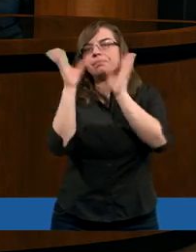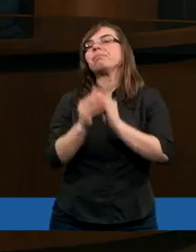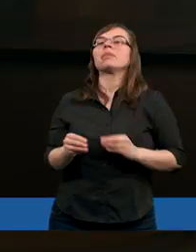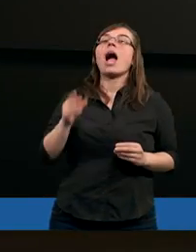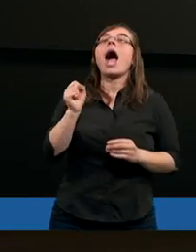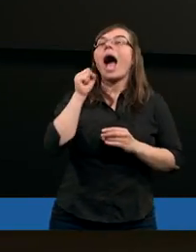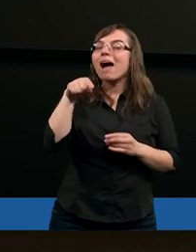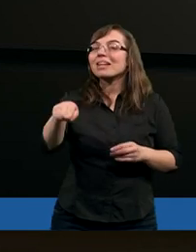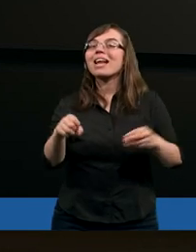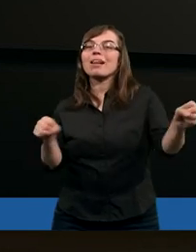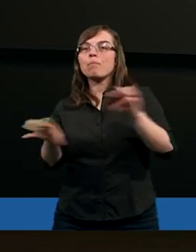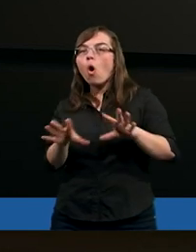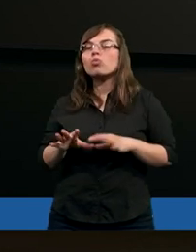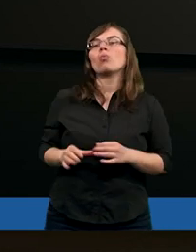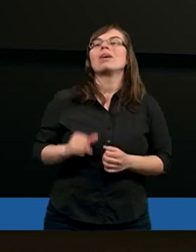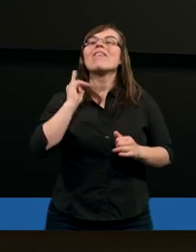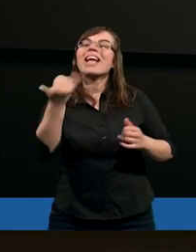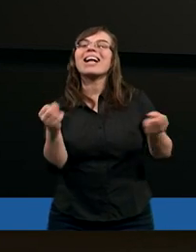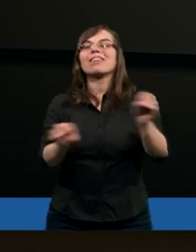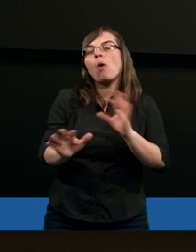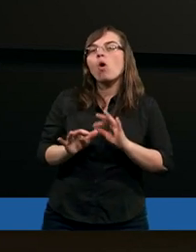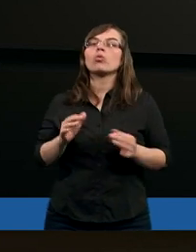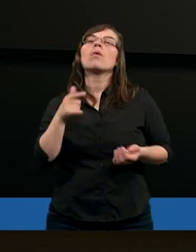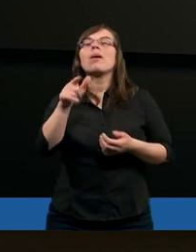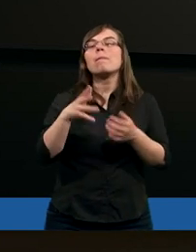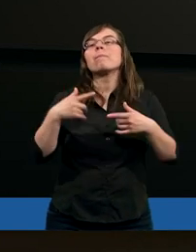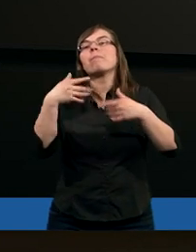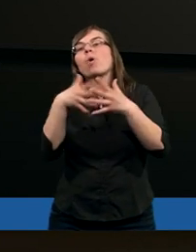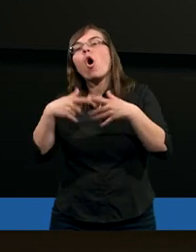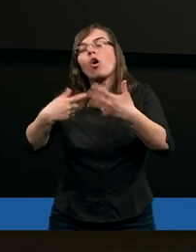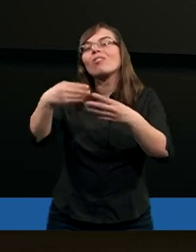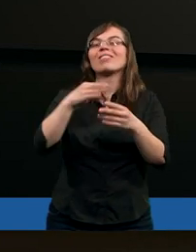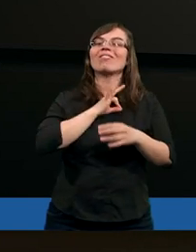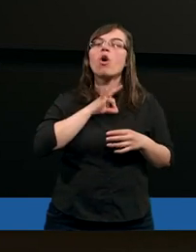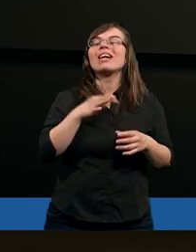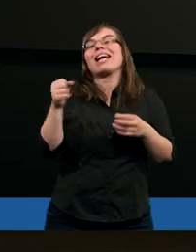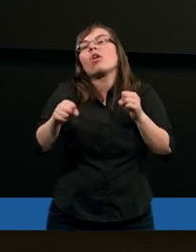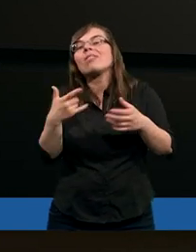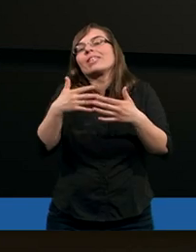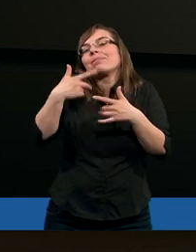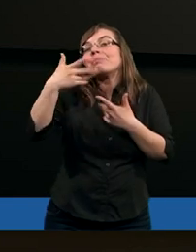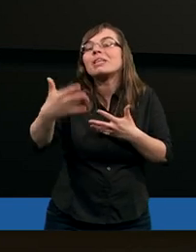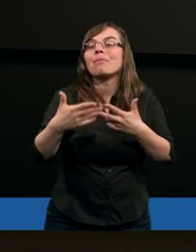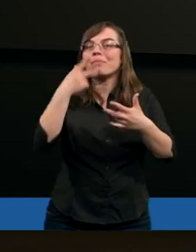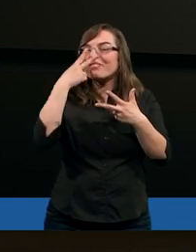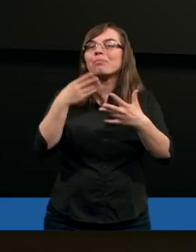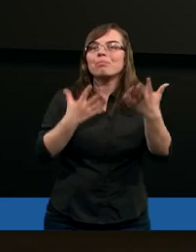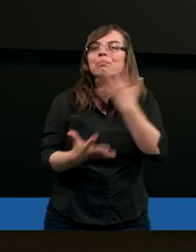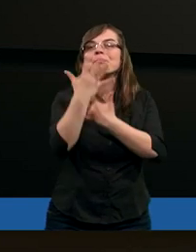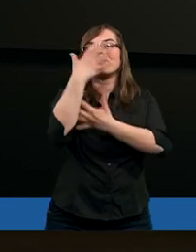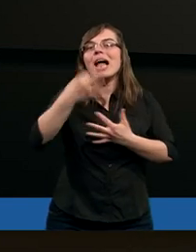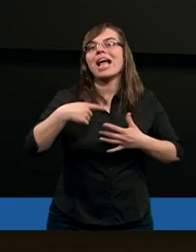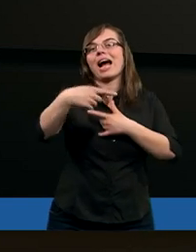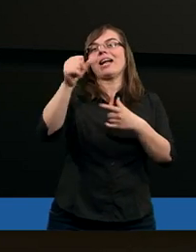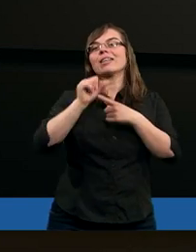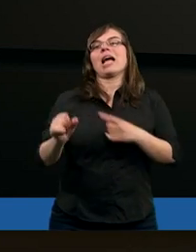ale w ten sposób, w jaki sposób sprowokowała swoje sąsiadki. Przyszły i